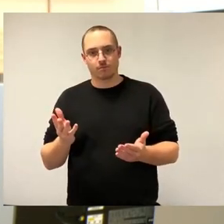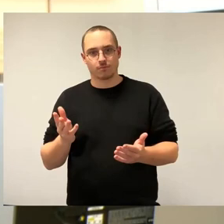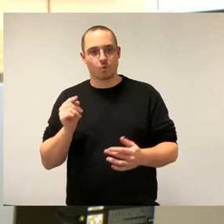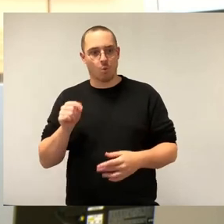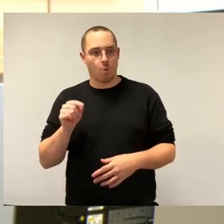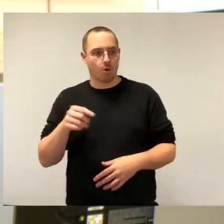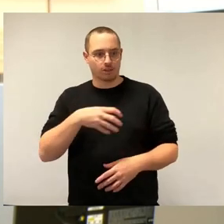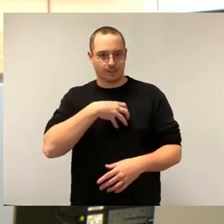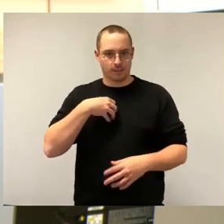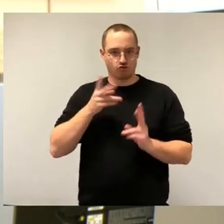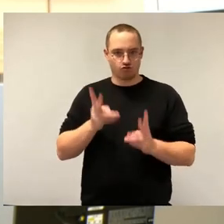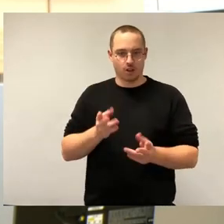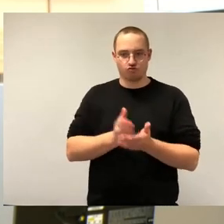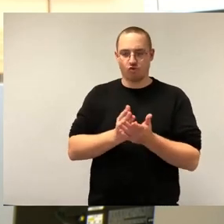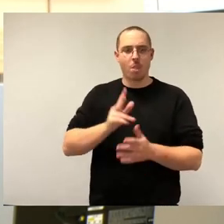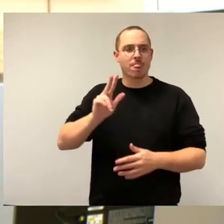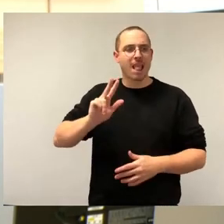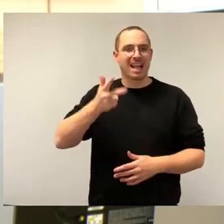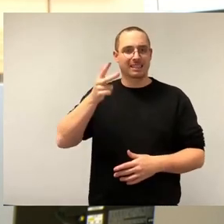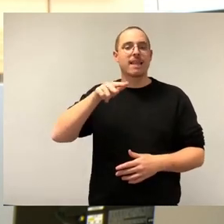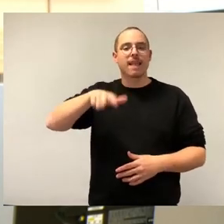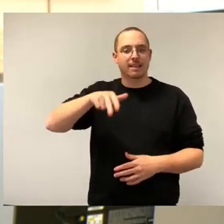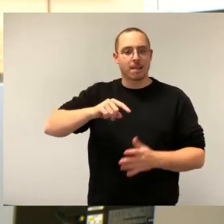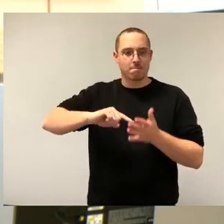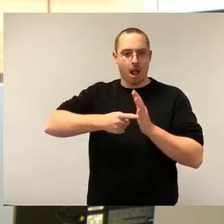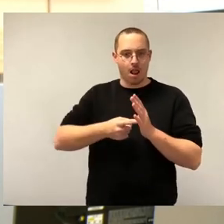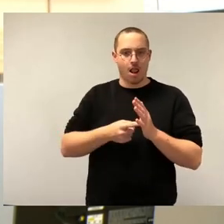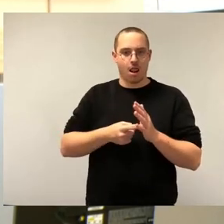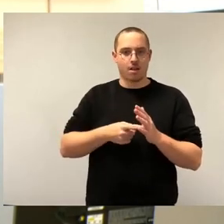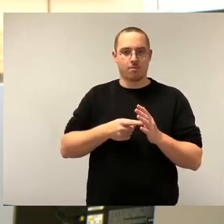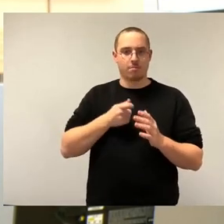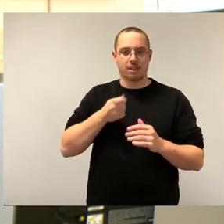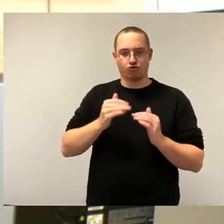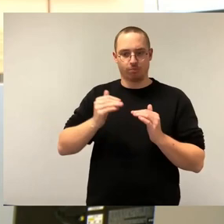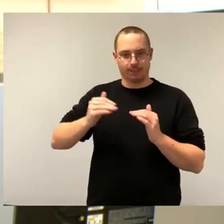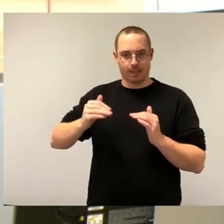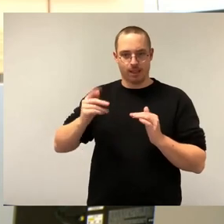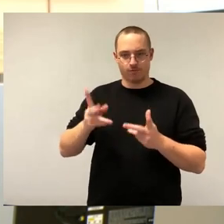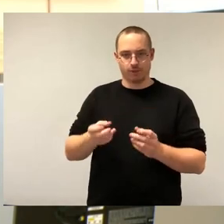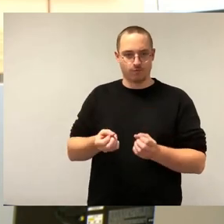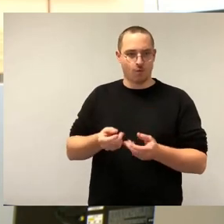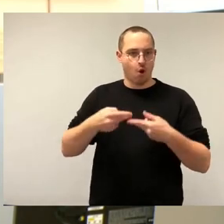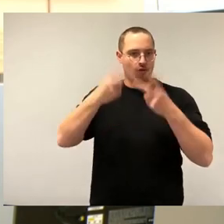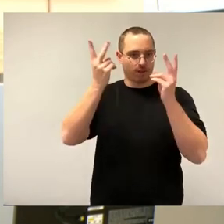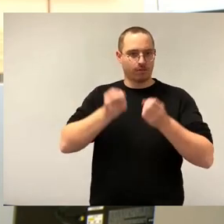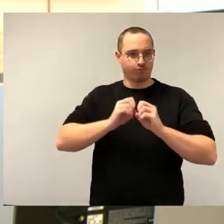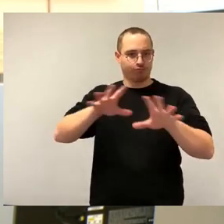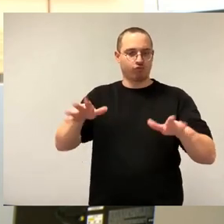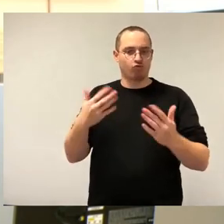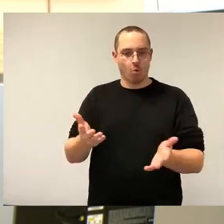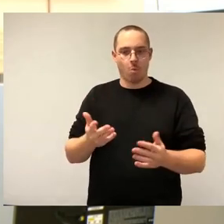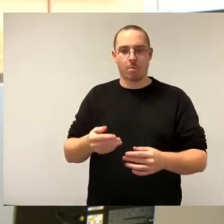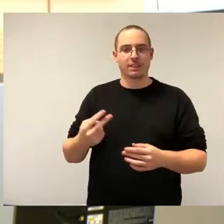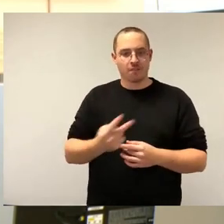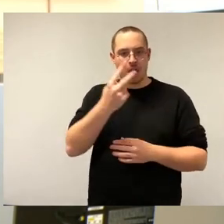Jahre wird der Mietspiegel fortgeschrieben bzw. erneuert. Das heißt, wir machen das sowieso schon. Kleinere Städte müssen mit dieser